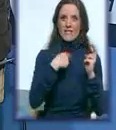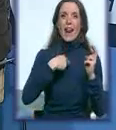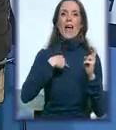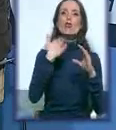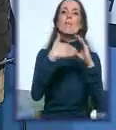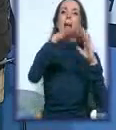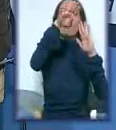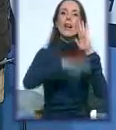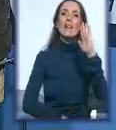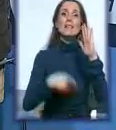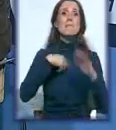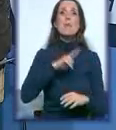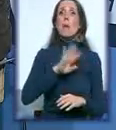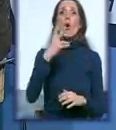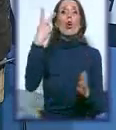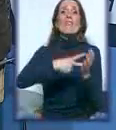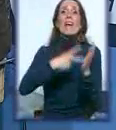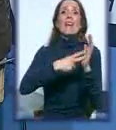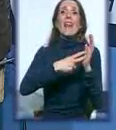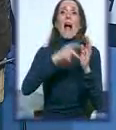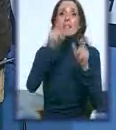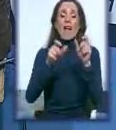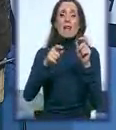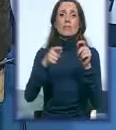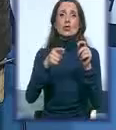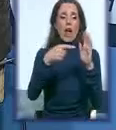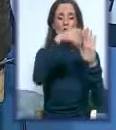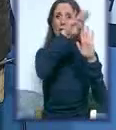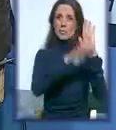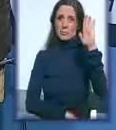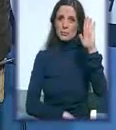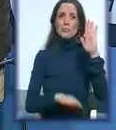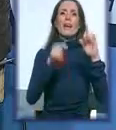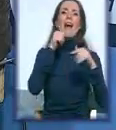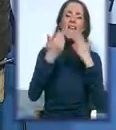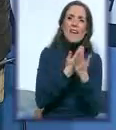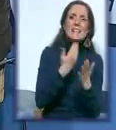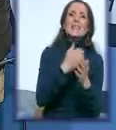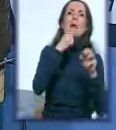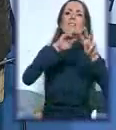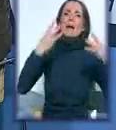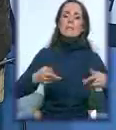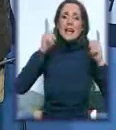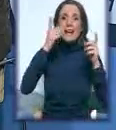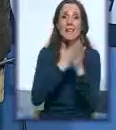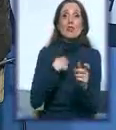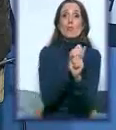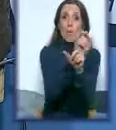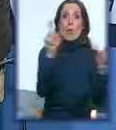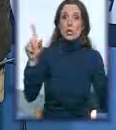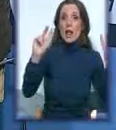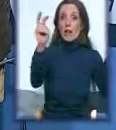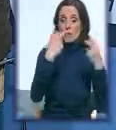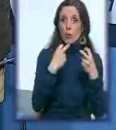članova i putem vesti i na sajtu našem i na sajtu grada. Gledamo da neki rok bude do,